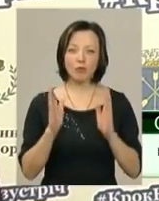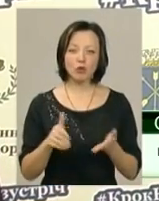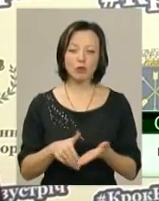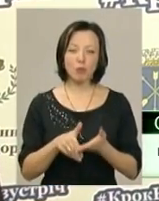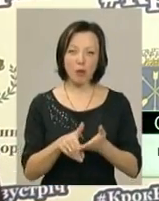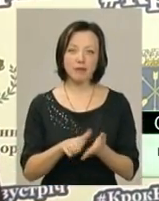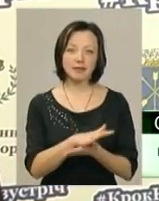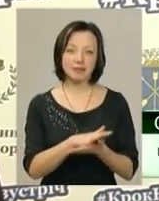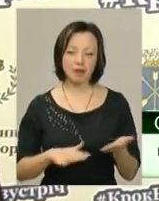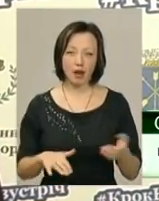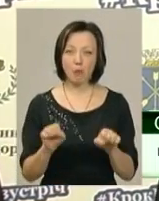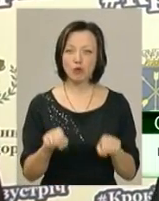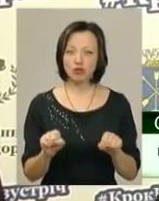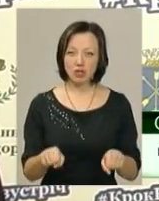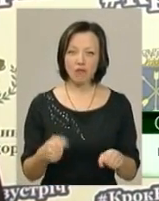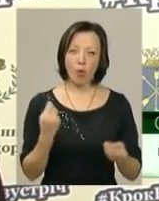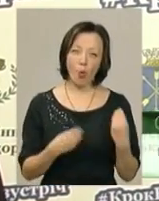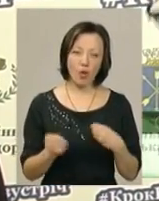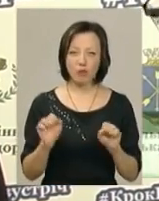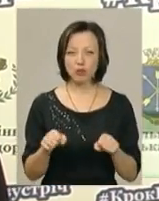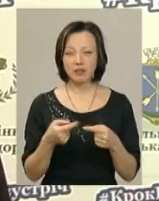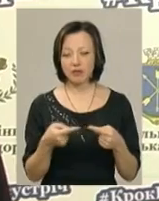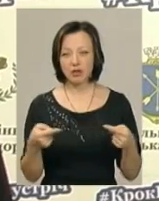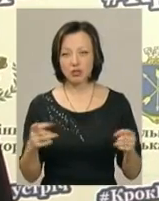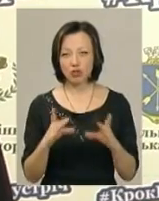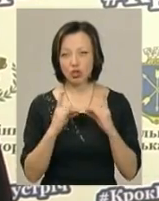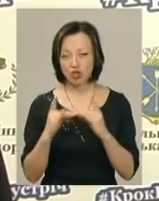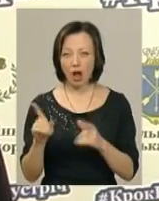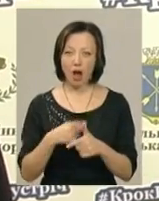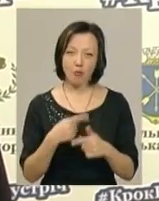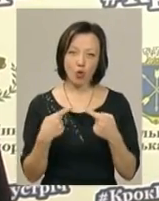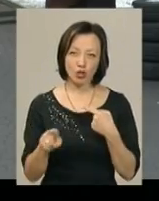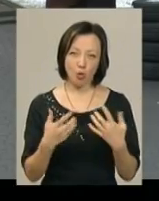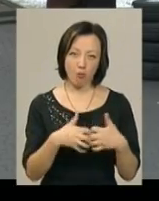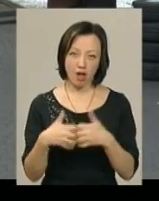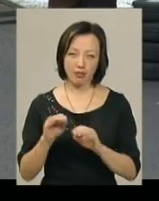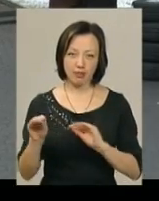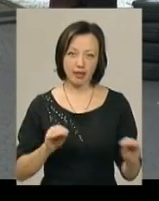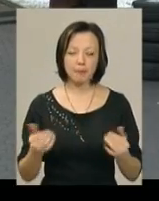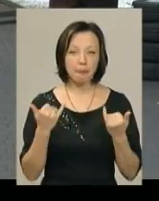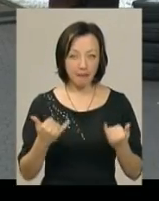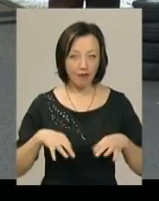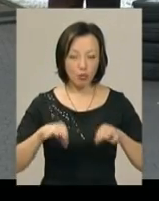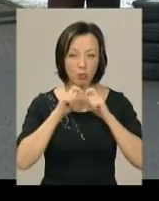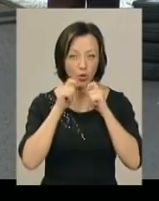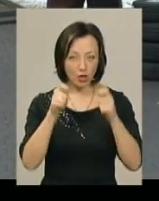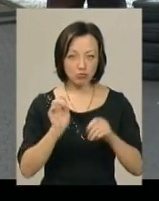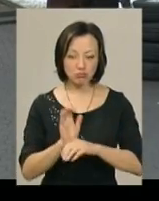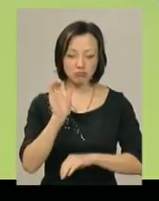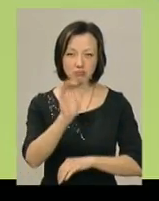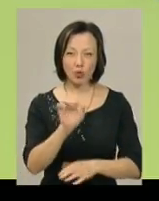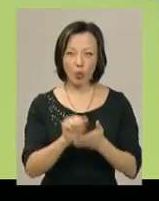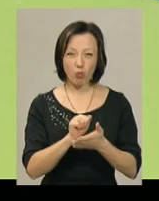допомагати і надалі. Можливо, одяг, можливо, якісь ліжка або інше обладнання. Наразі автомобіль-подарунок відправили на